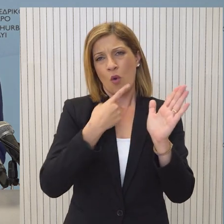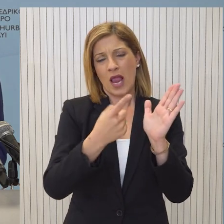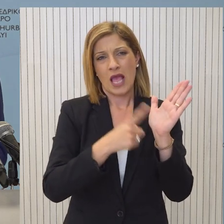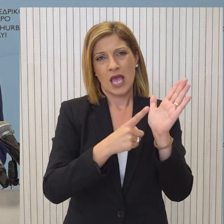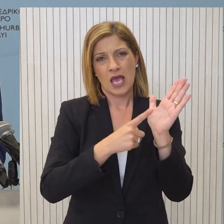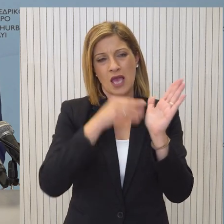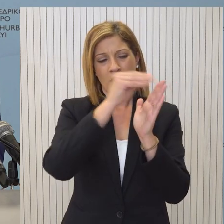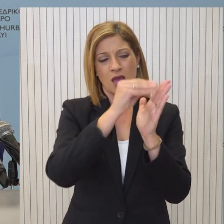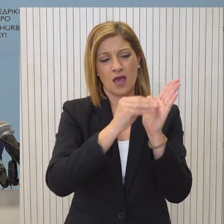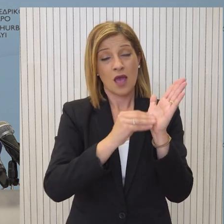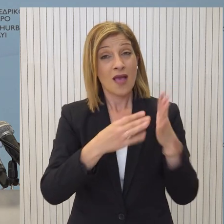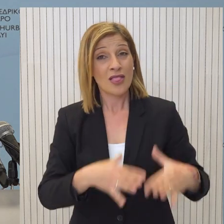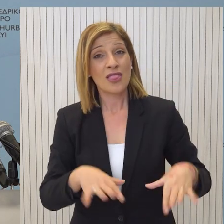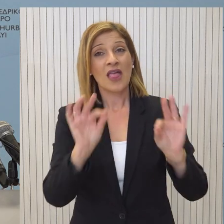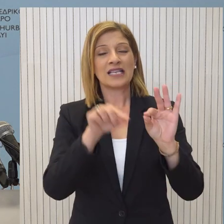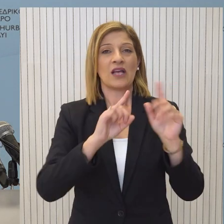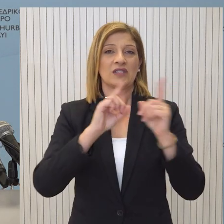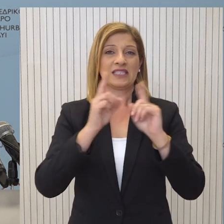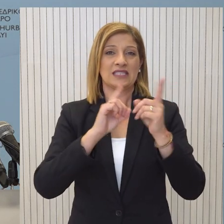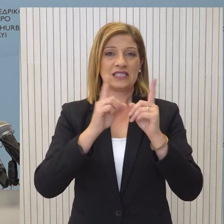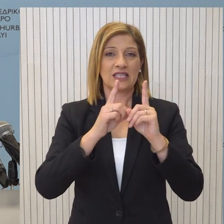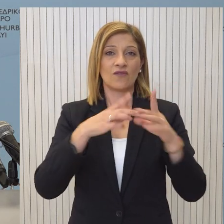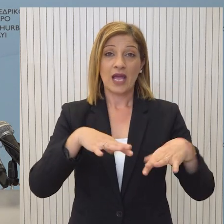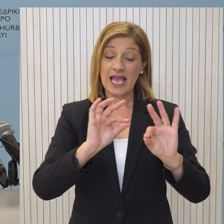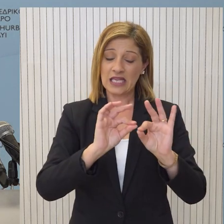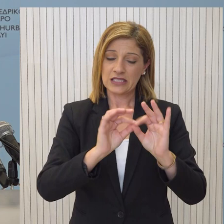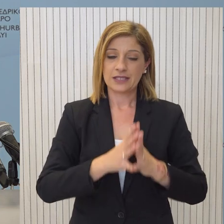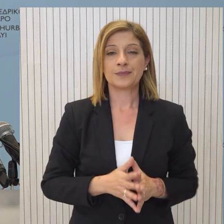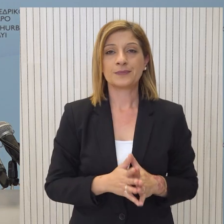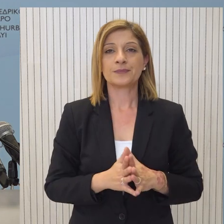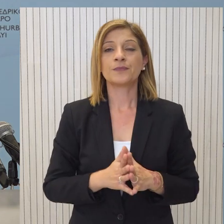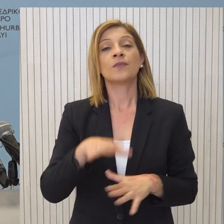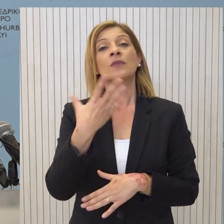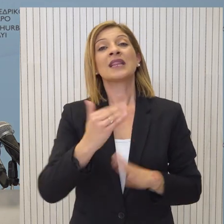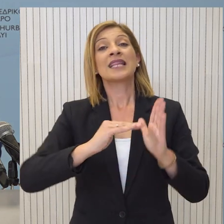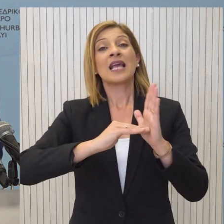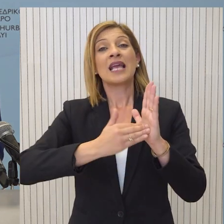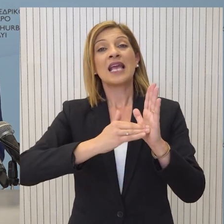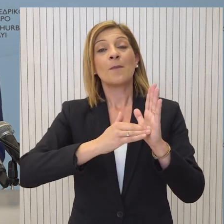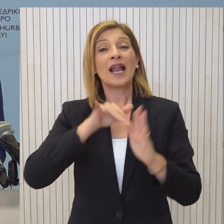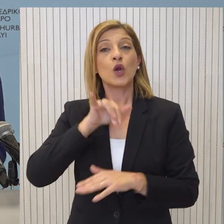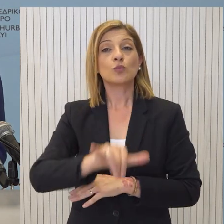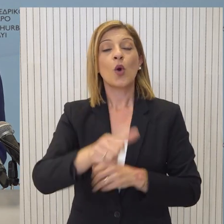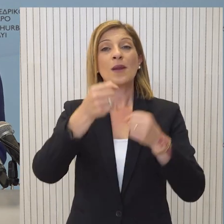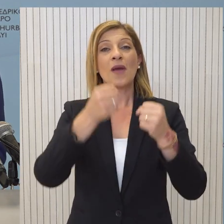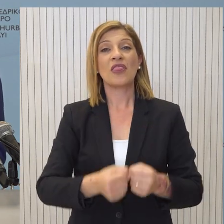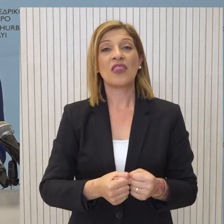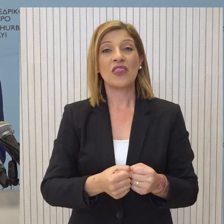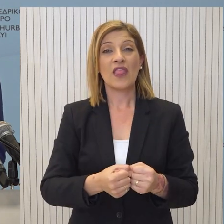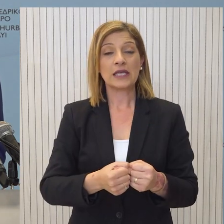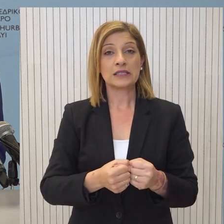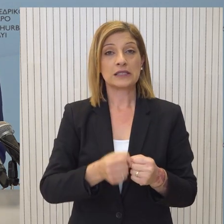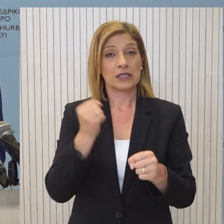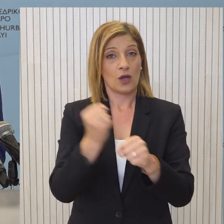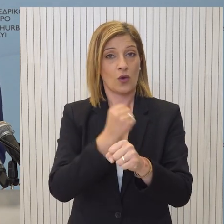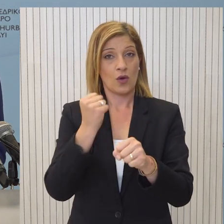με την οποία θα τεθεί σε εφαρμογή παρούσα συμφωνία, ισχύουν τα ακόλουθα. Η υπάλληλος που κατέχει μόνιμη θέση κατά την ημερομηνία έναρξης